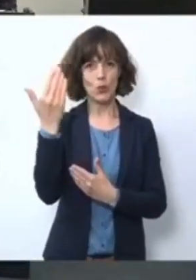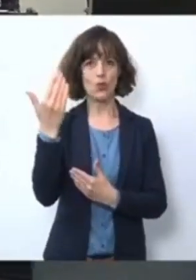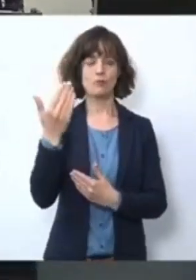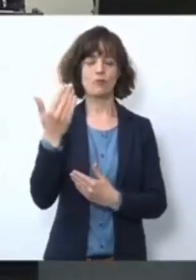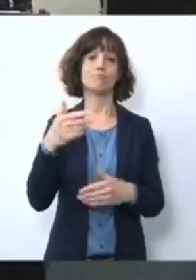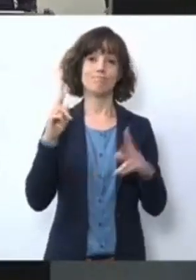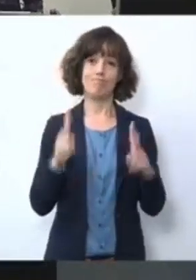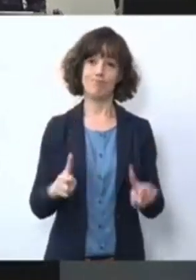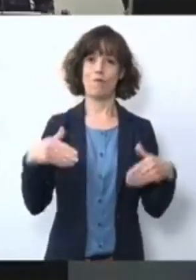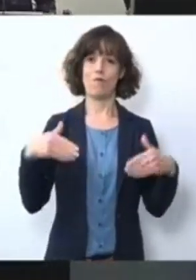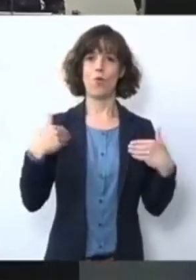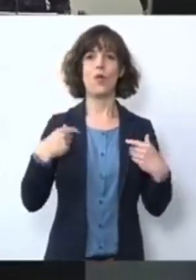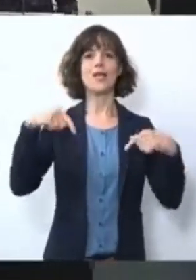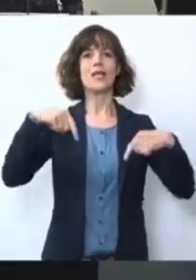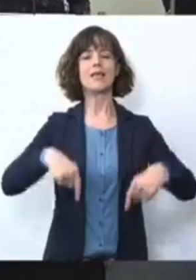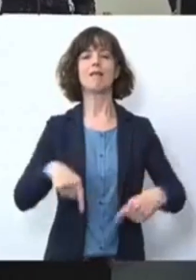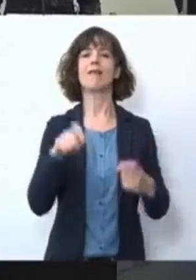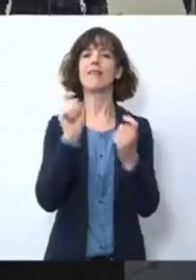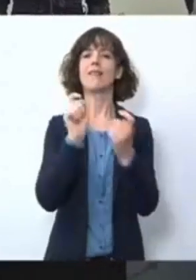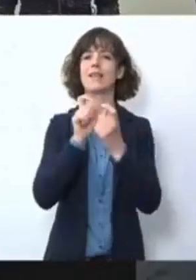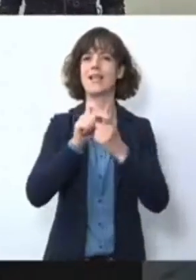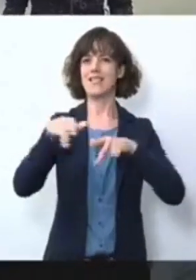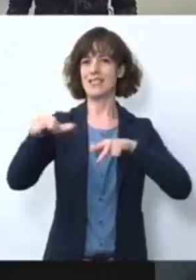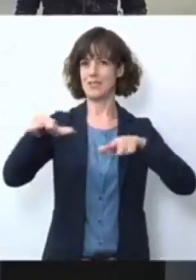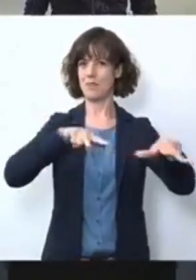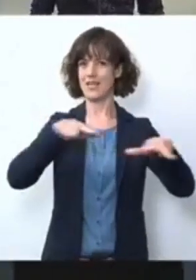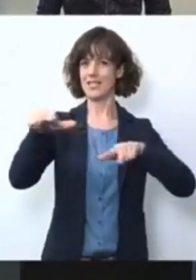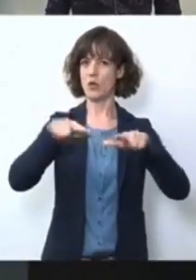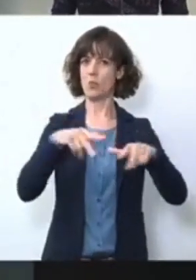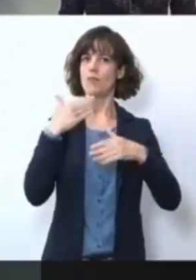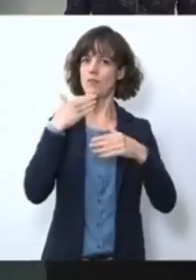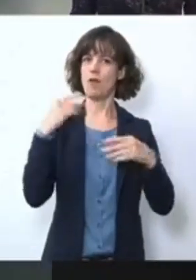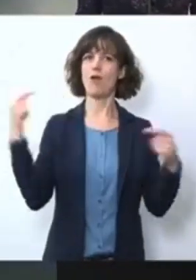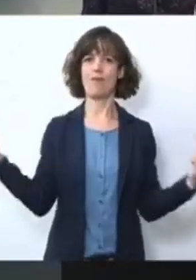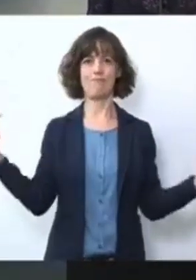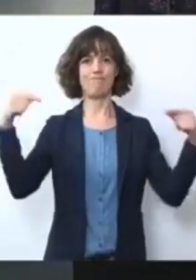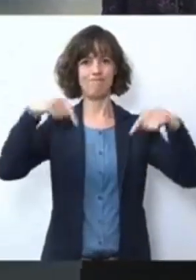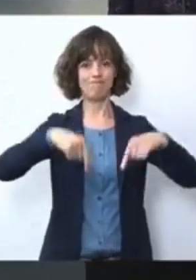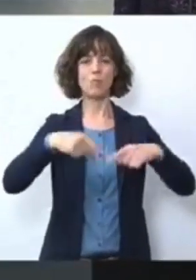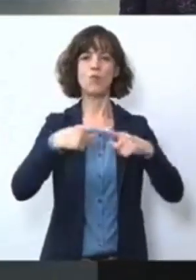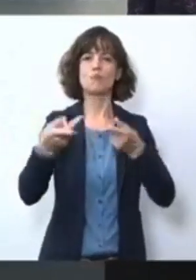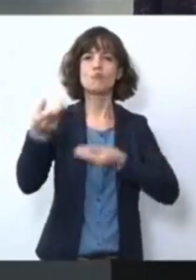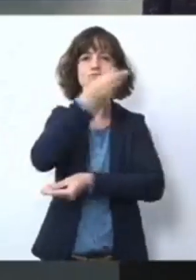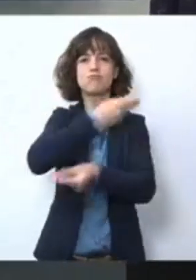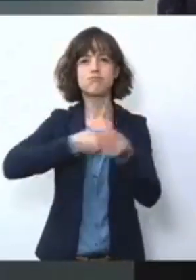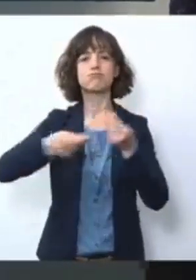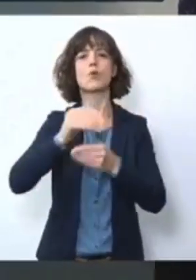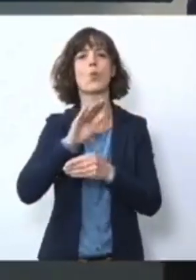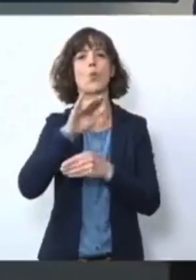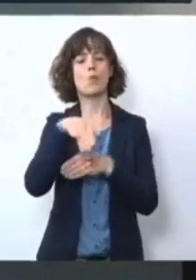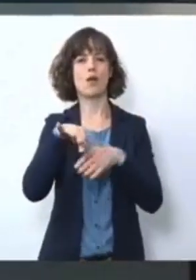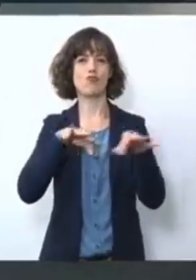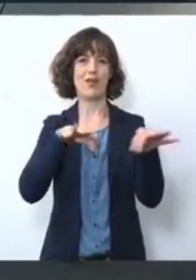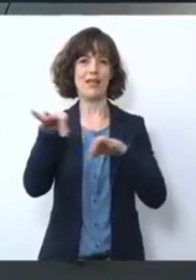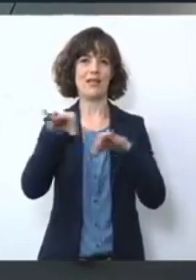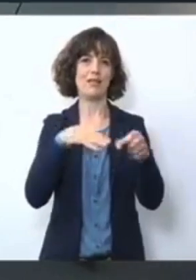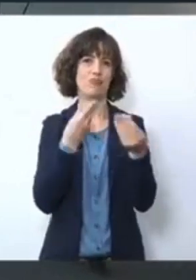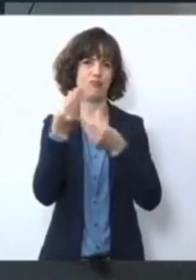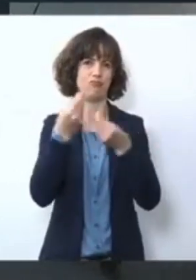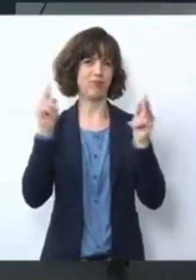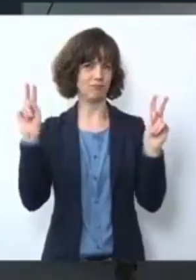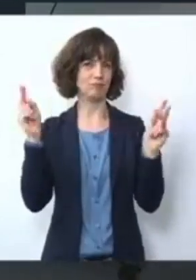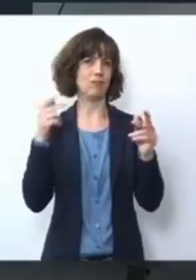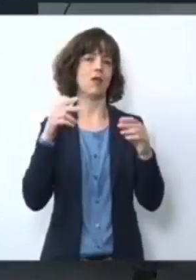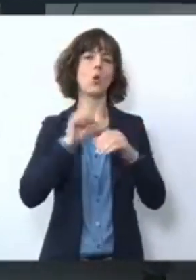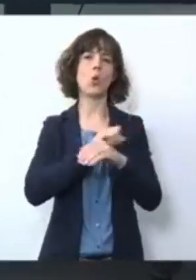heute hier im Digitalisierungsministerium sein dürfen und gemeinsam über die Containment-Strategie sprechen können, wo es eben auch